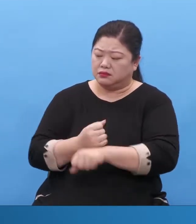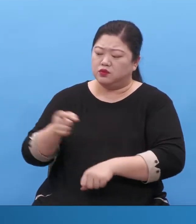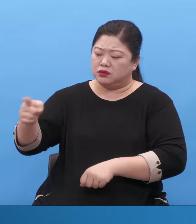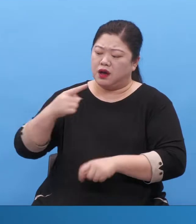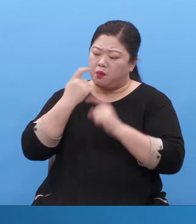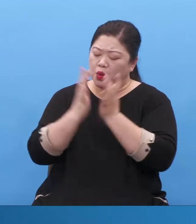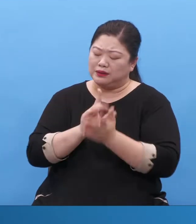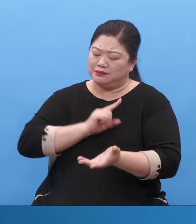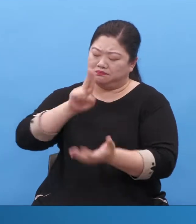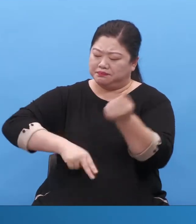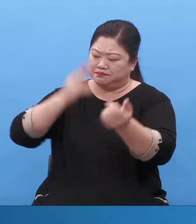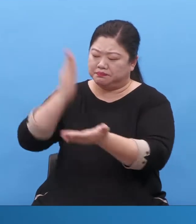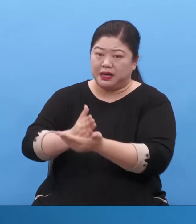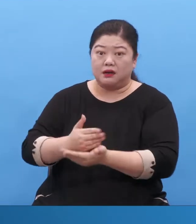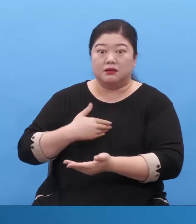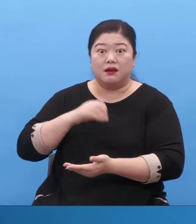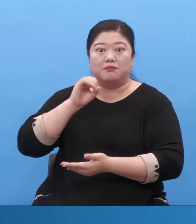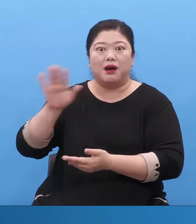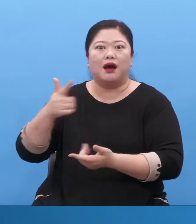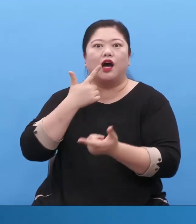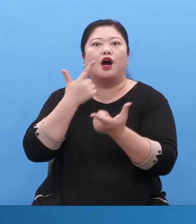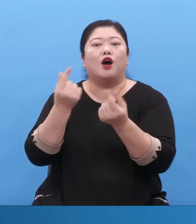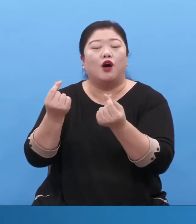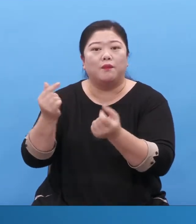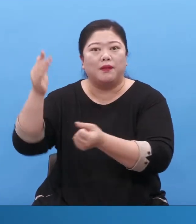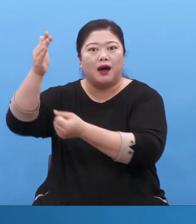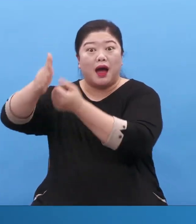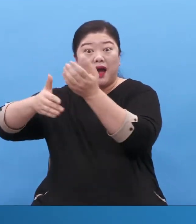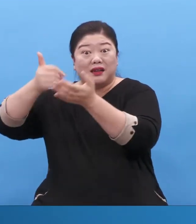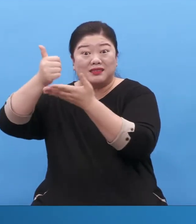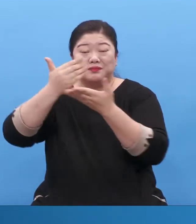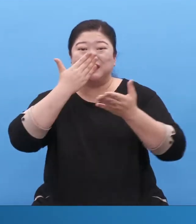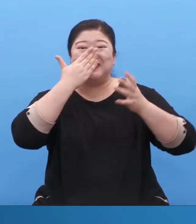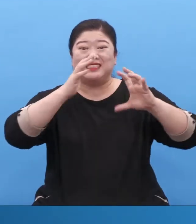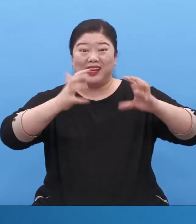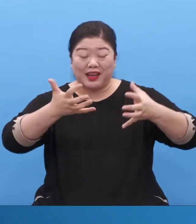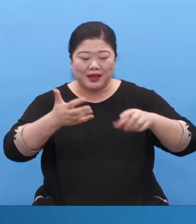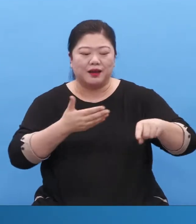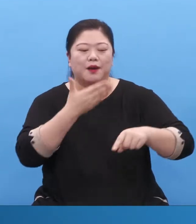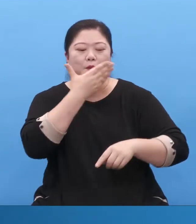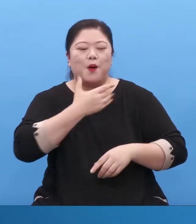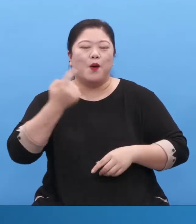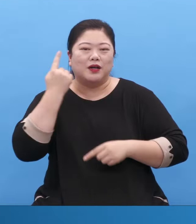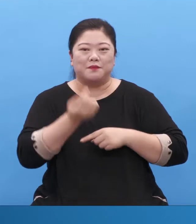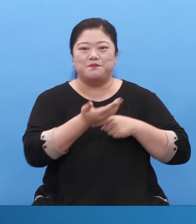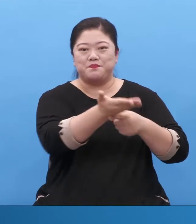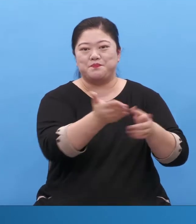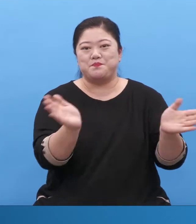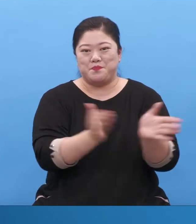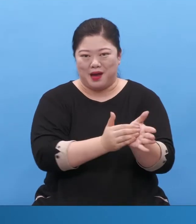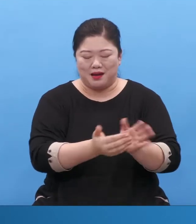그러니까 이 속에 보금 가진 자가 이 타임에 갔어요.